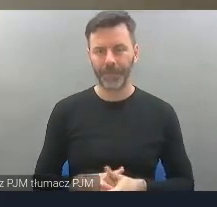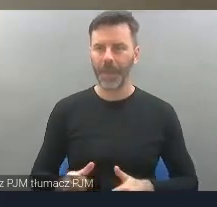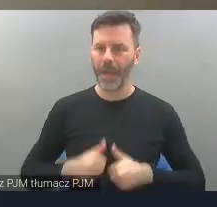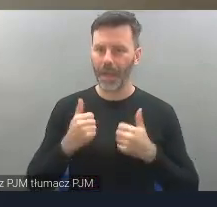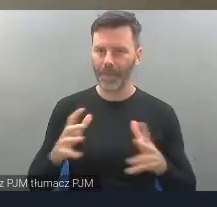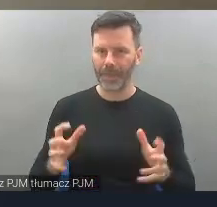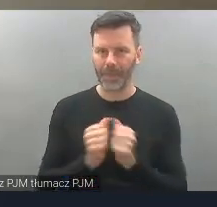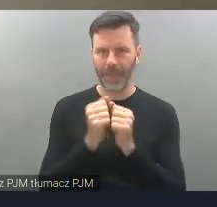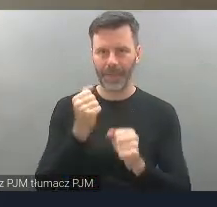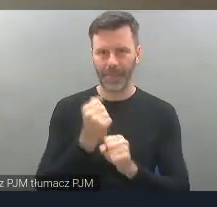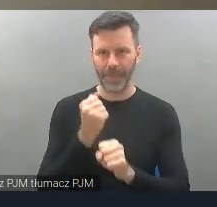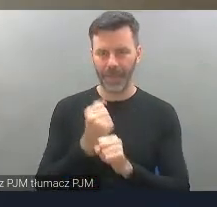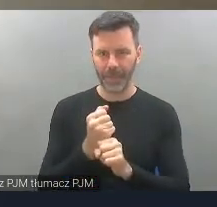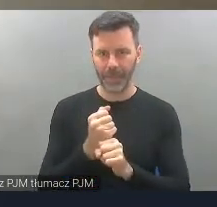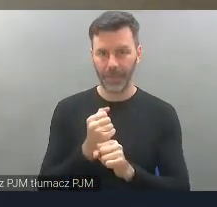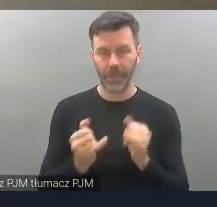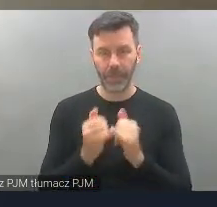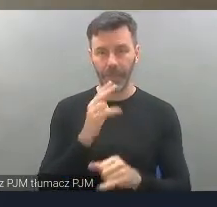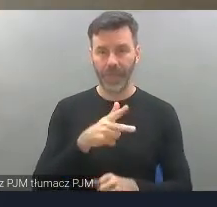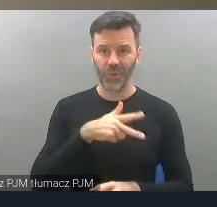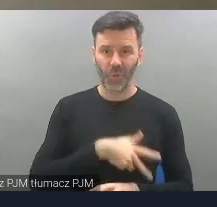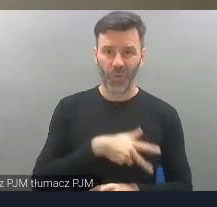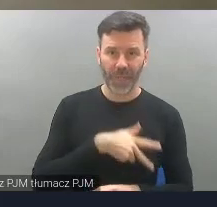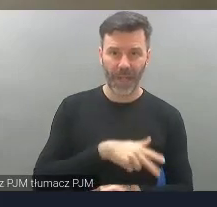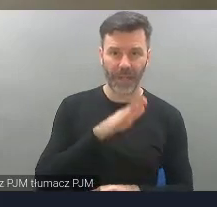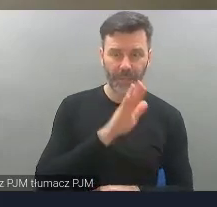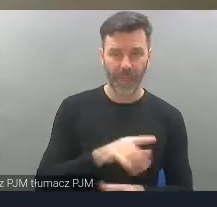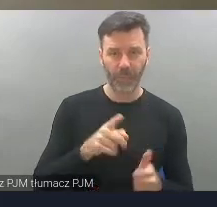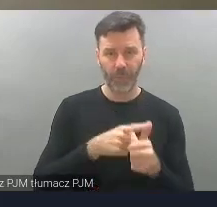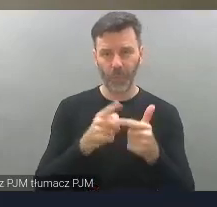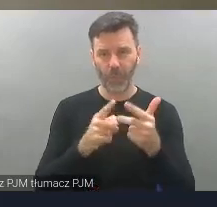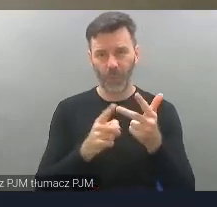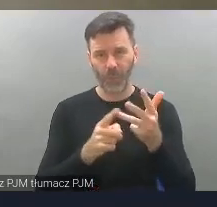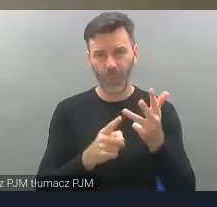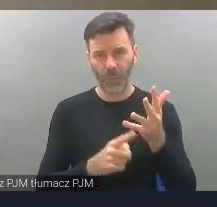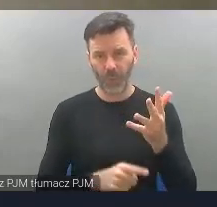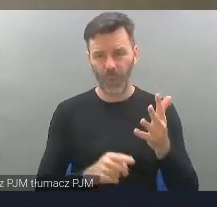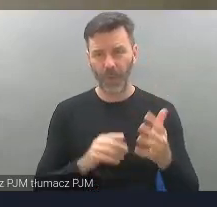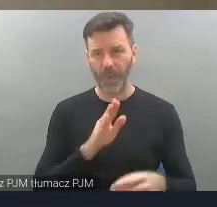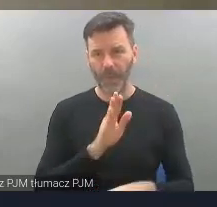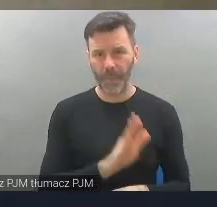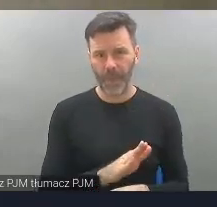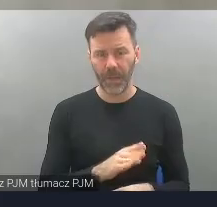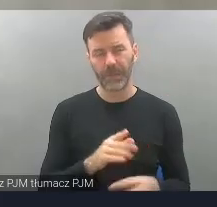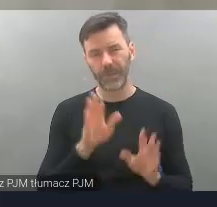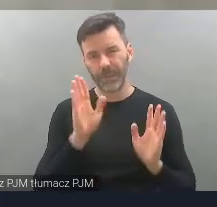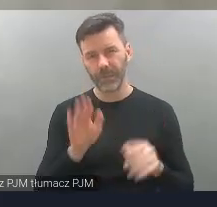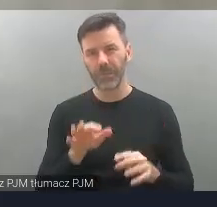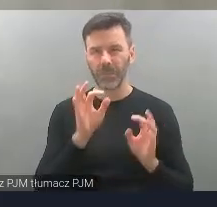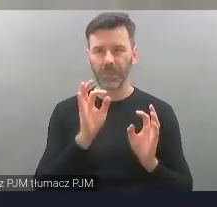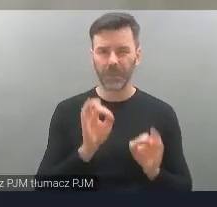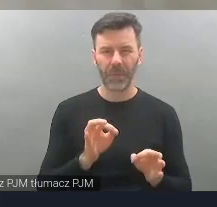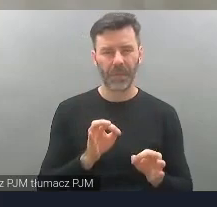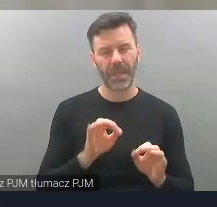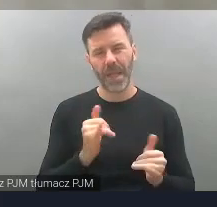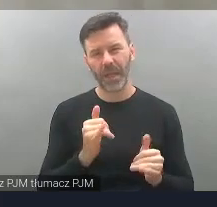znaleźć. Bo jak masz zasiłek, jak masz wszystkie świadczenia i jak generalnie jakoś tam żyjesz, to nie chce